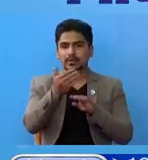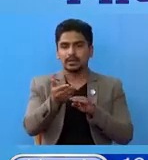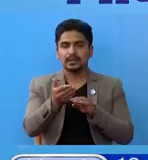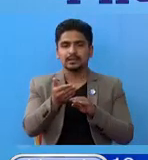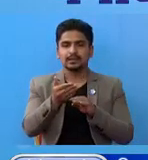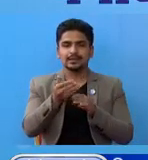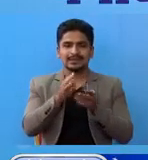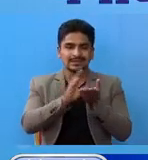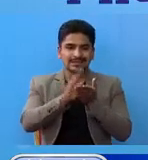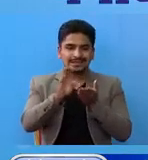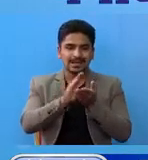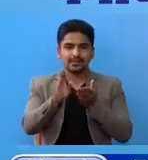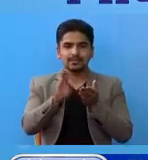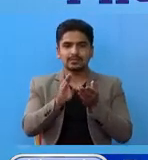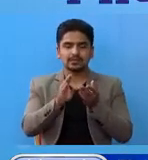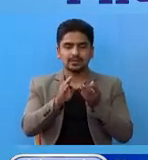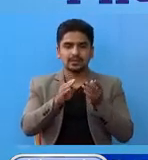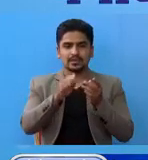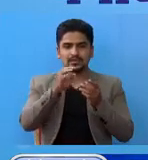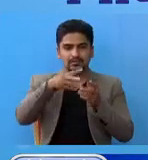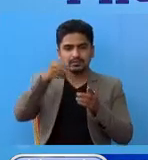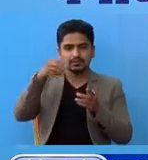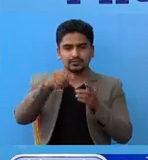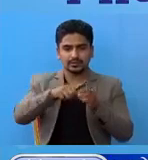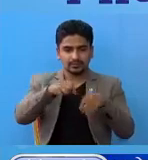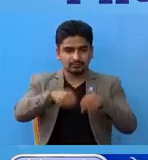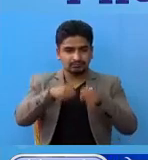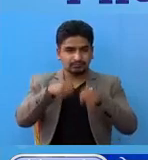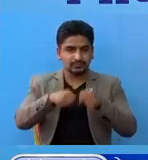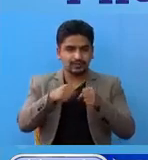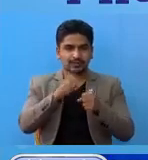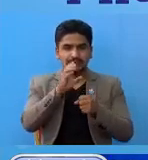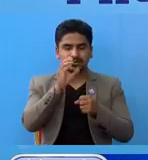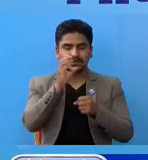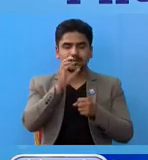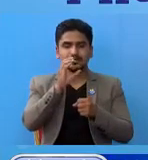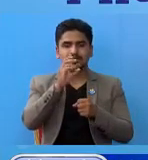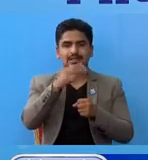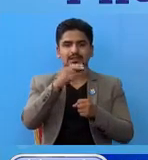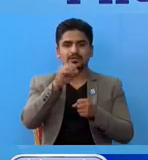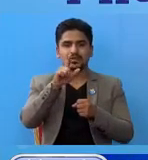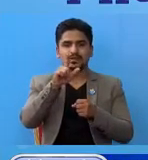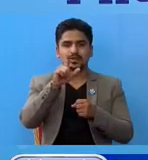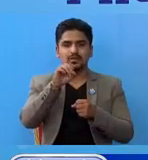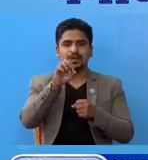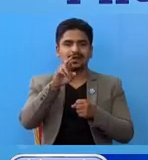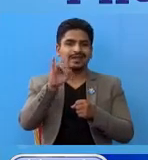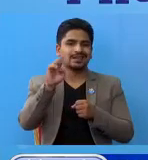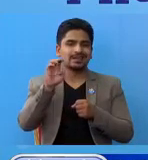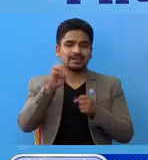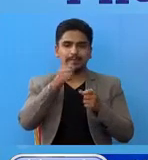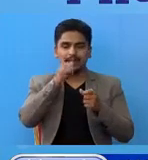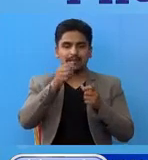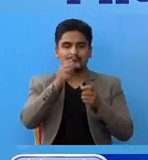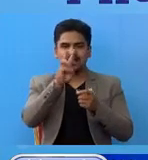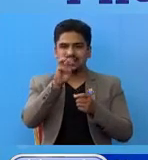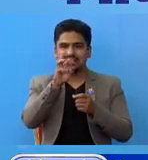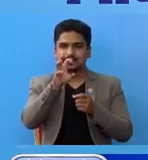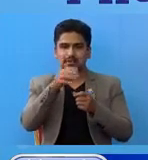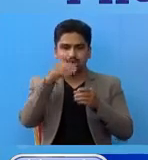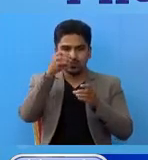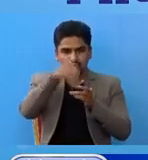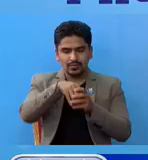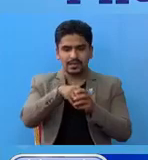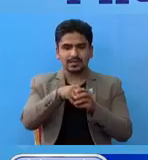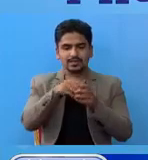साबून वा सब पानीमा धुने तेसपची क्लोरीन पानीमा आदा गंटा डुबाई सके पची नी